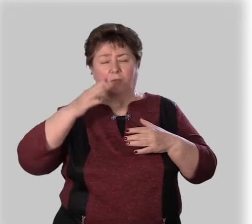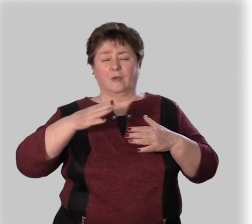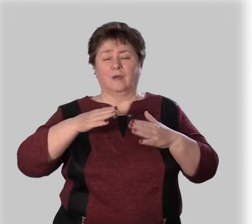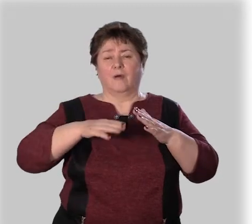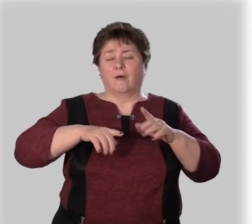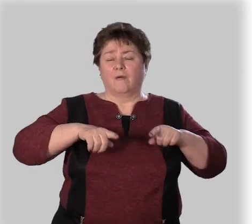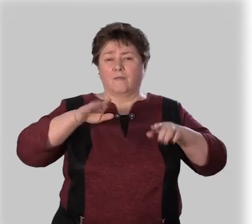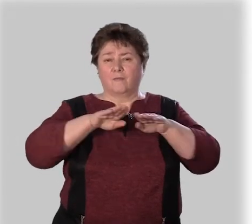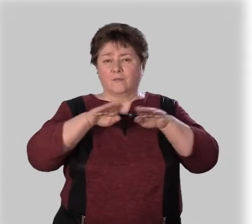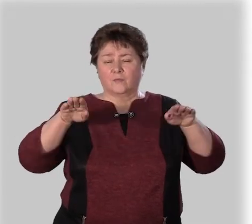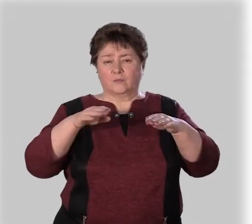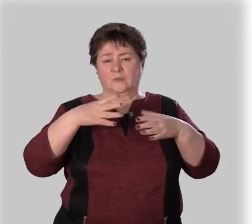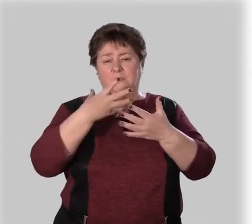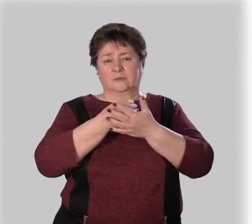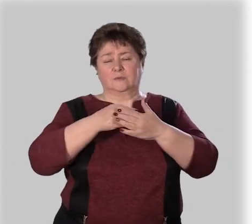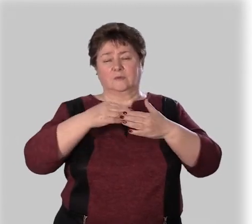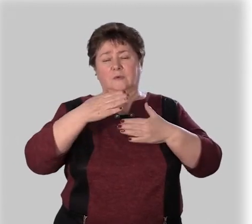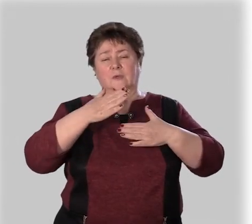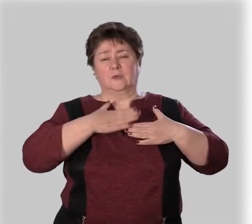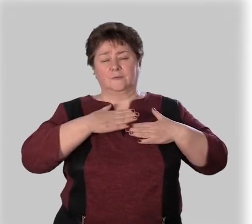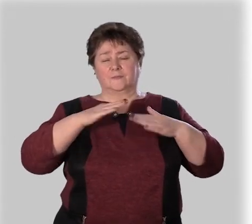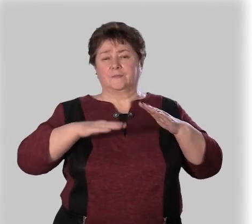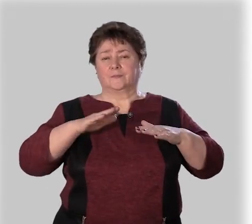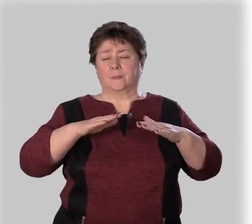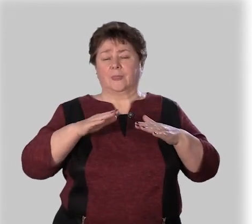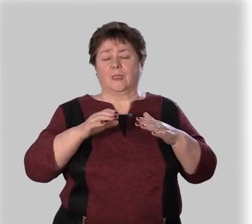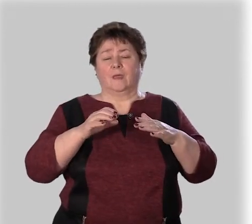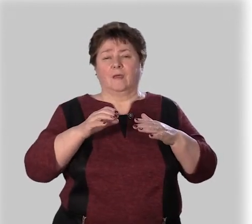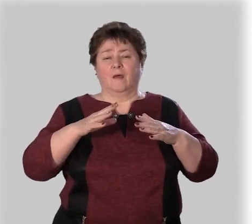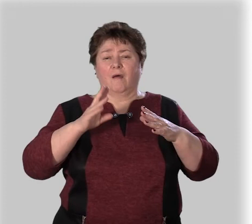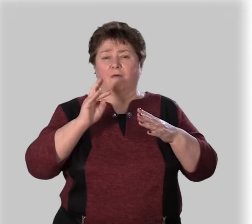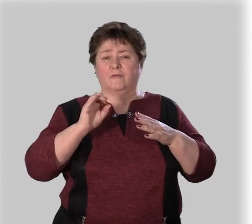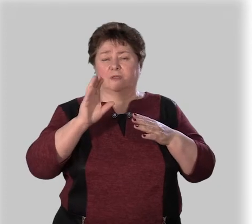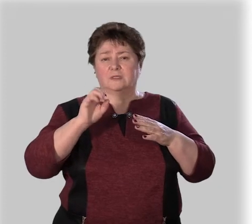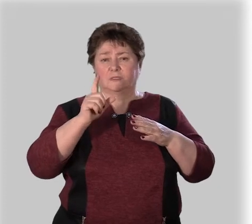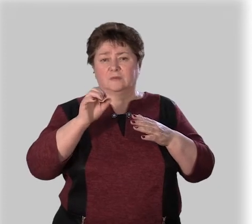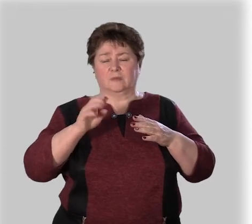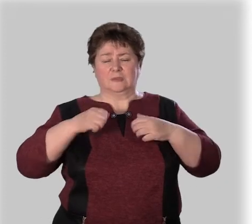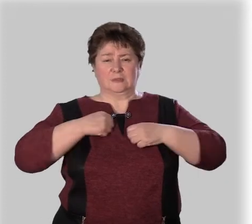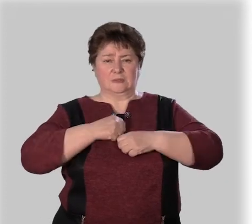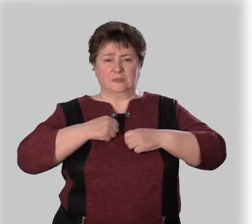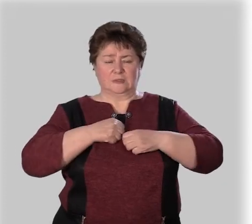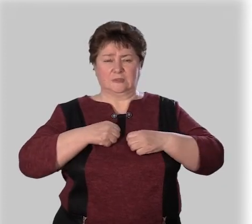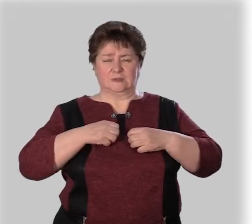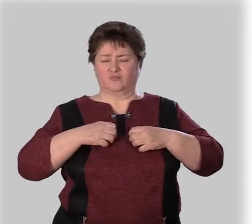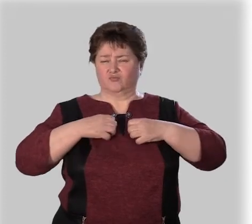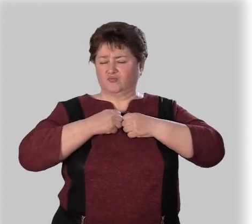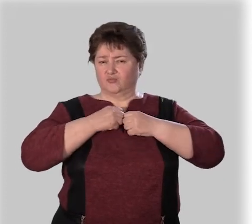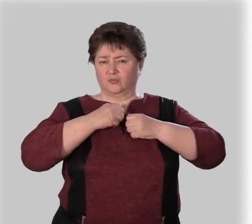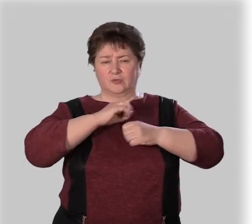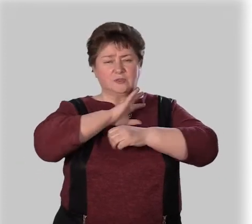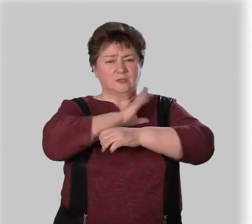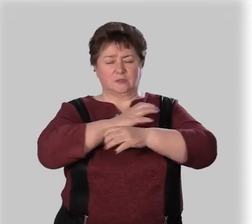восстановить душевное равновесие Вне себя Злиться, пребывать в состоянии